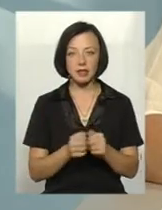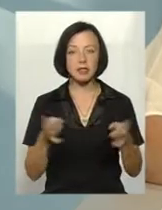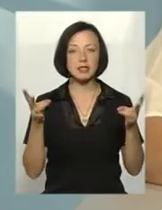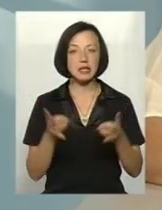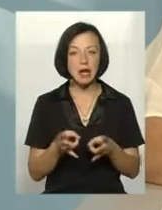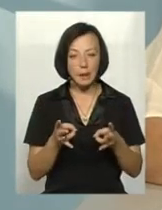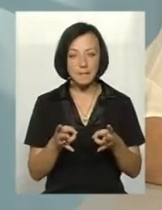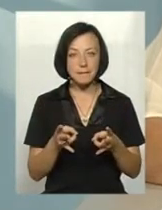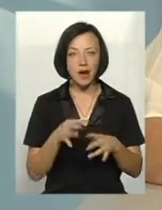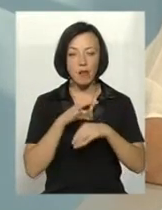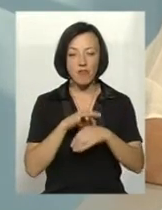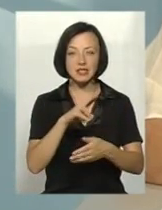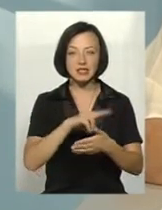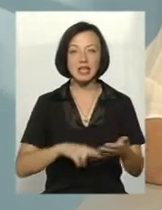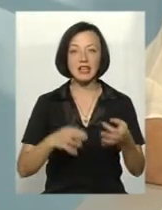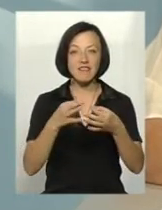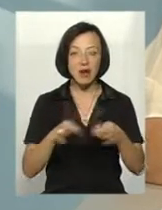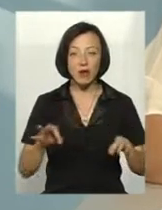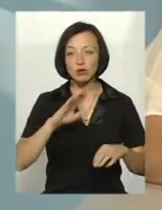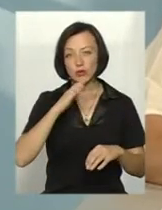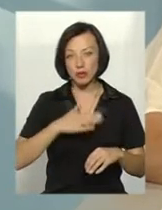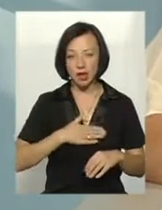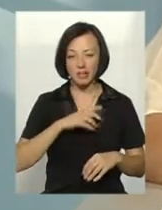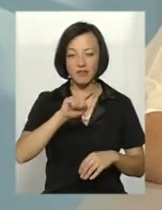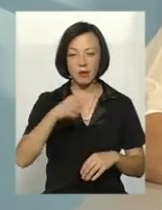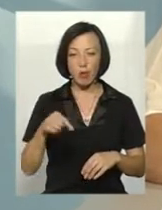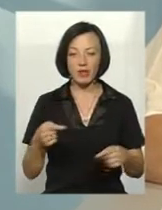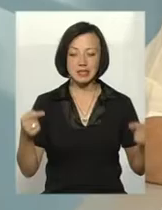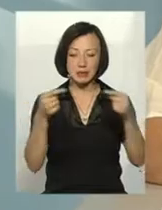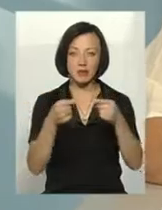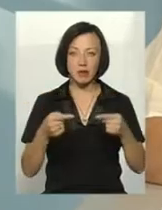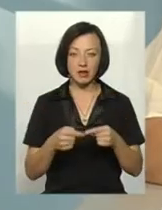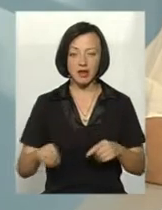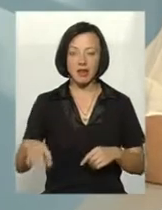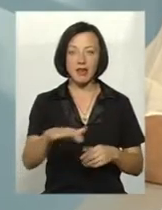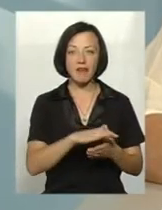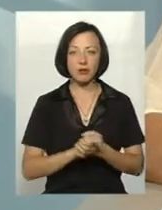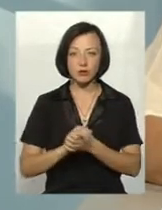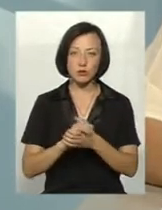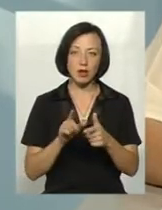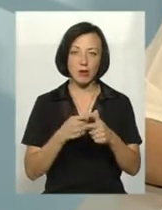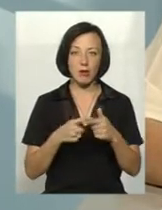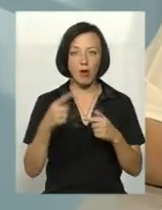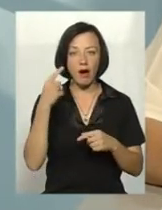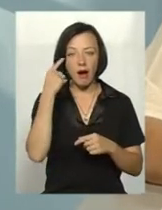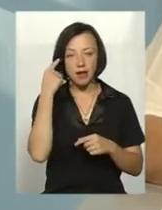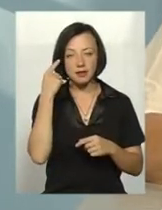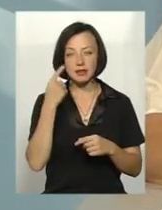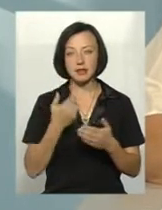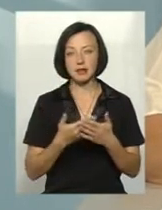відповідно, провести сертифікацію, і щоб наші вимоги співпадали, вимоги європейської, чи Азії, питання